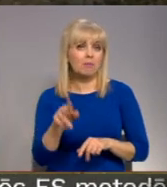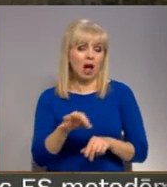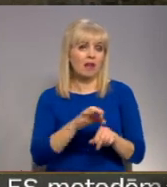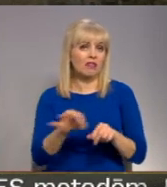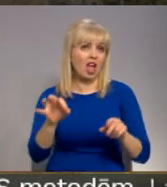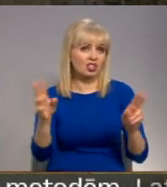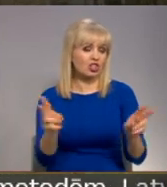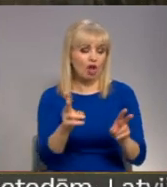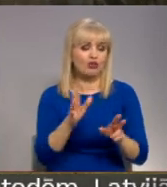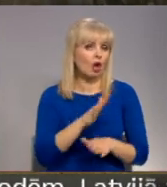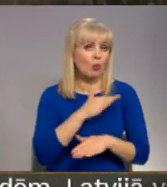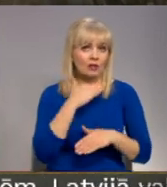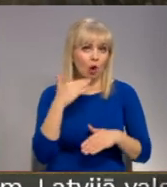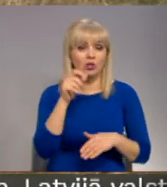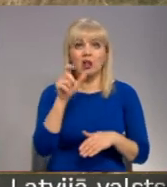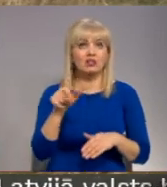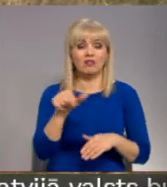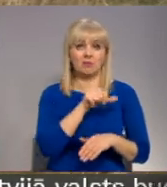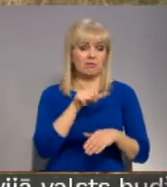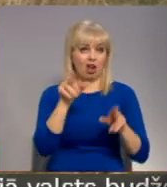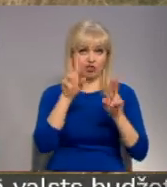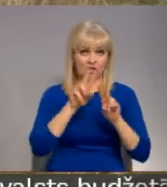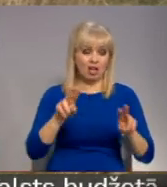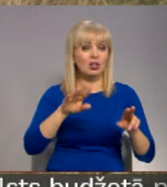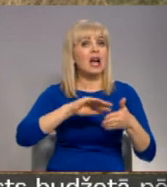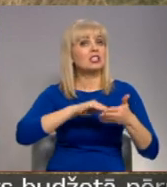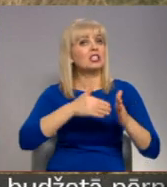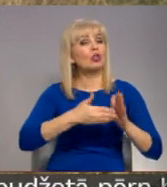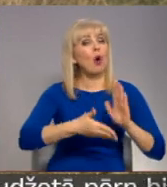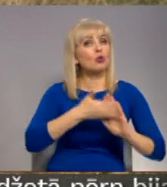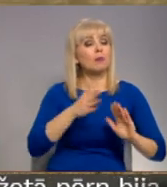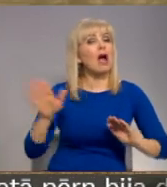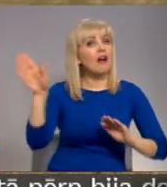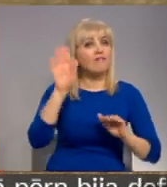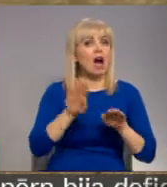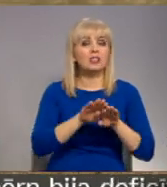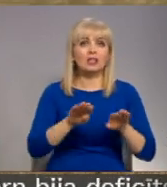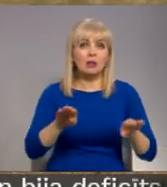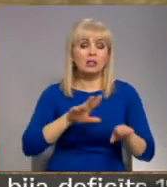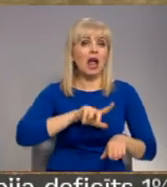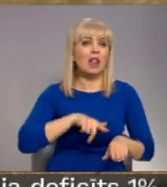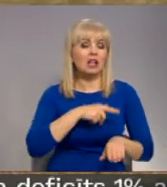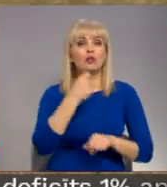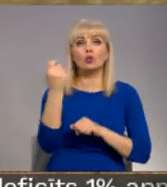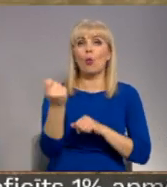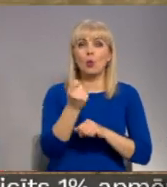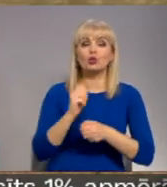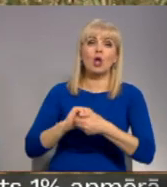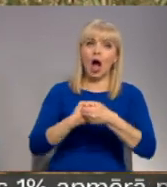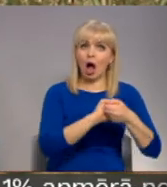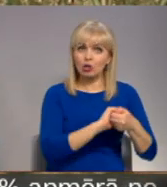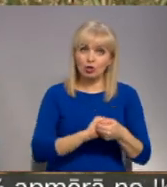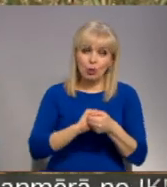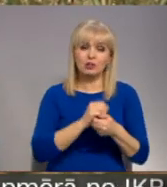Es pieļauju, ka cilvēki vienkārši to nezina. Lai situāciju uzlabotos valsts līmenī, Latvijas Ugundzēsības asociācija paužu